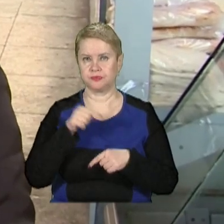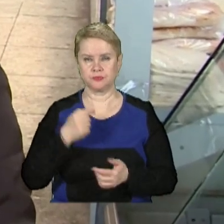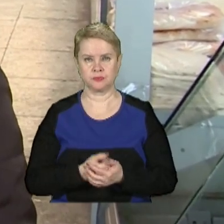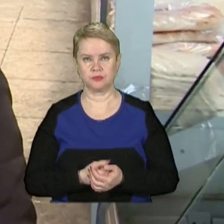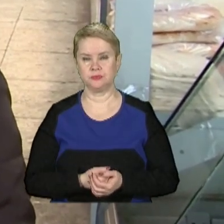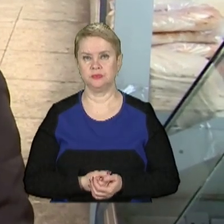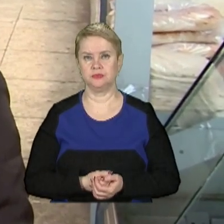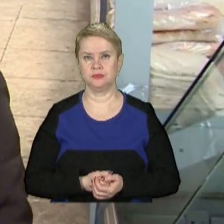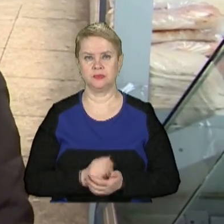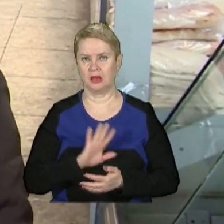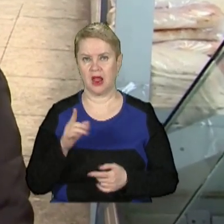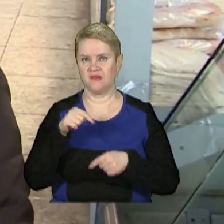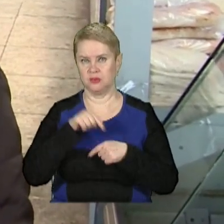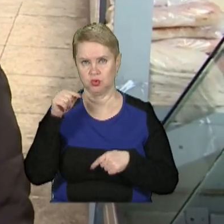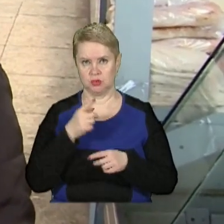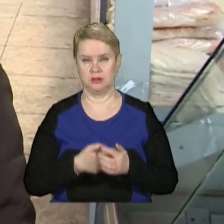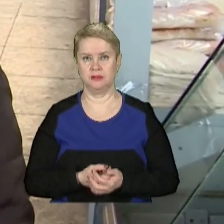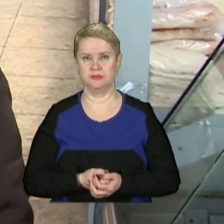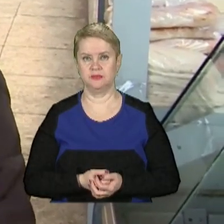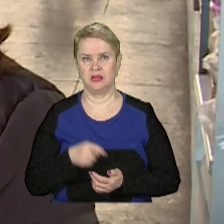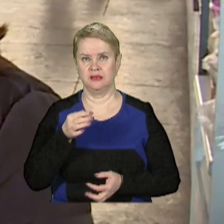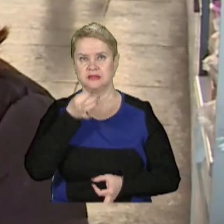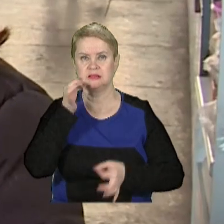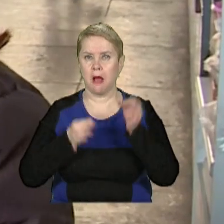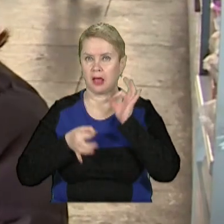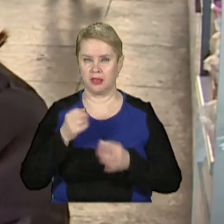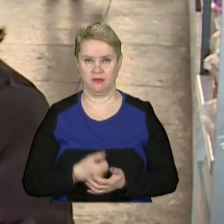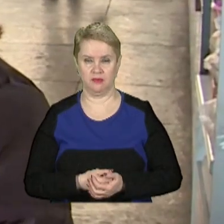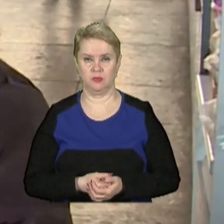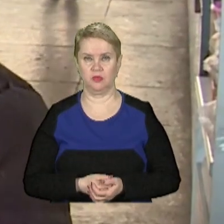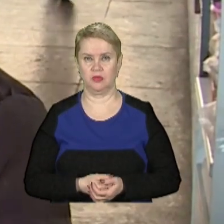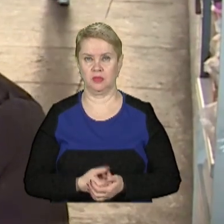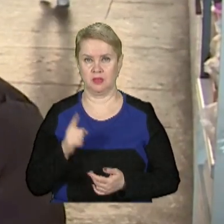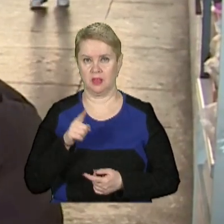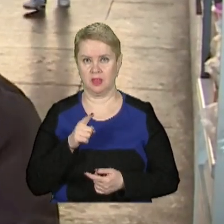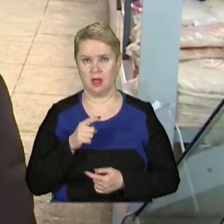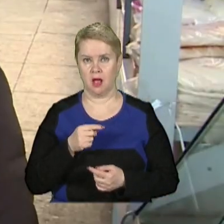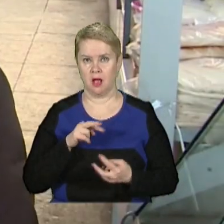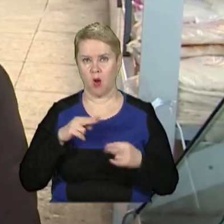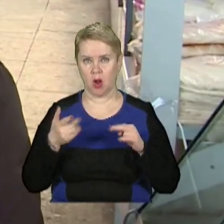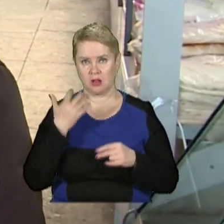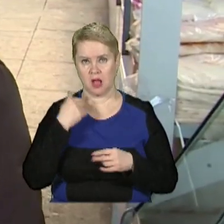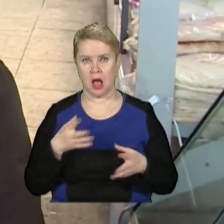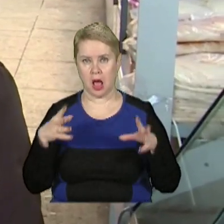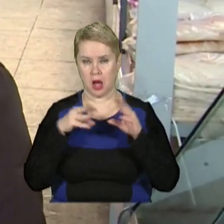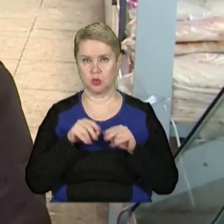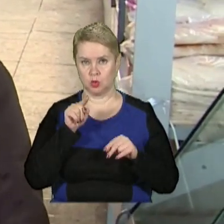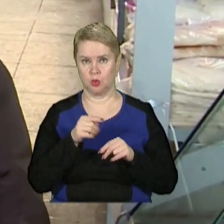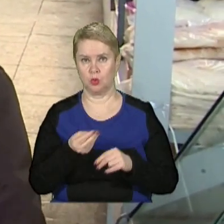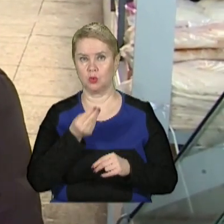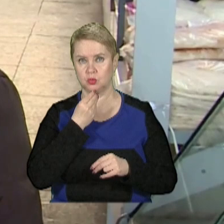відчувають отих смаків. Тому на контрасті, коли разом ти